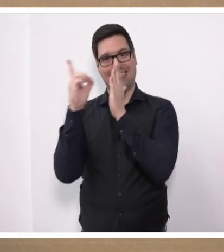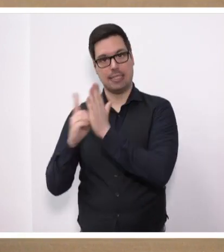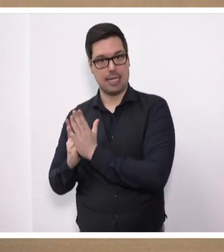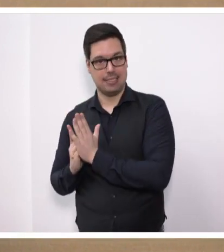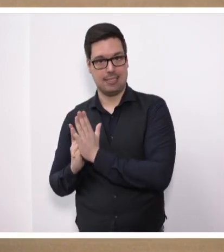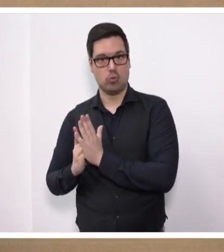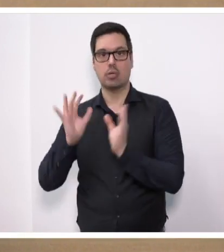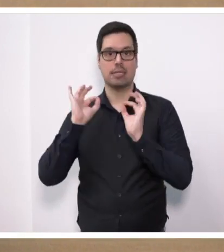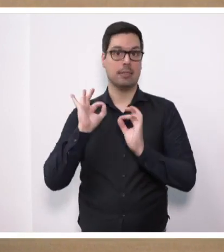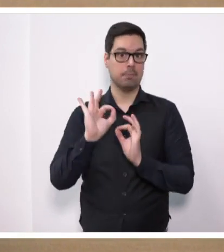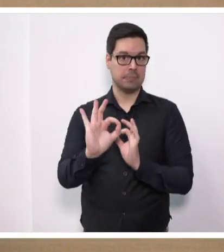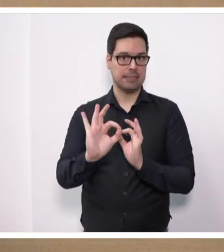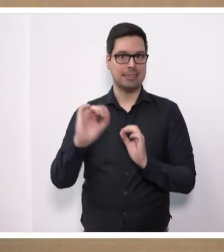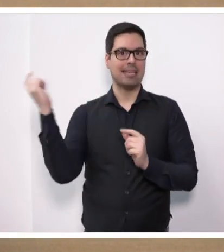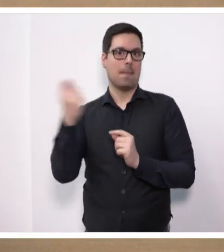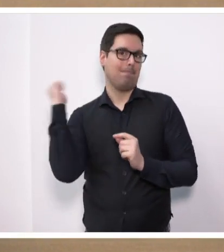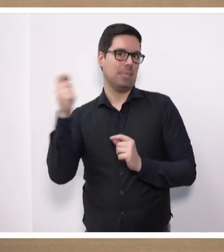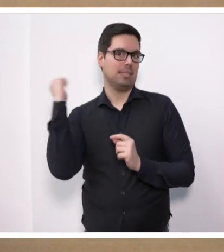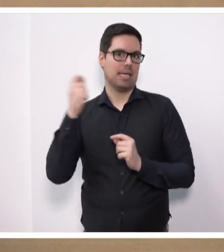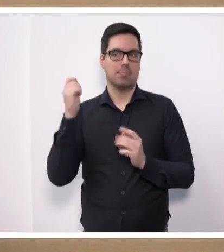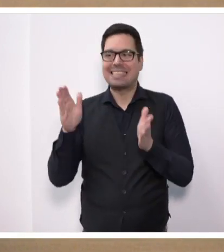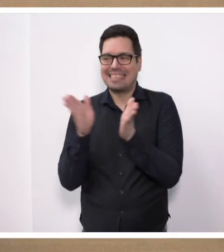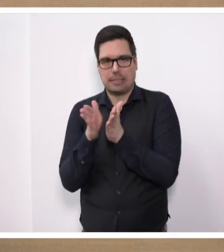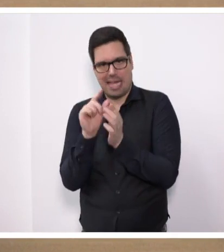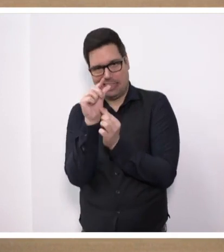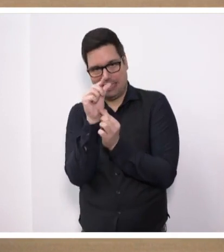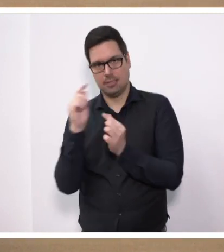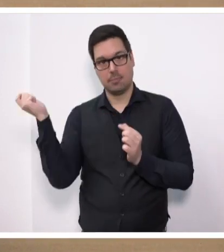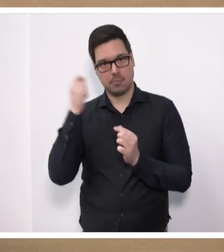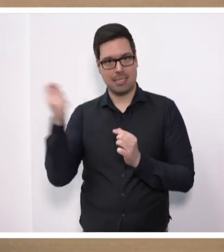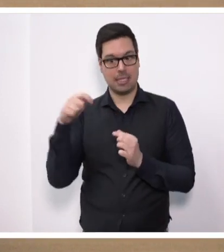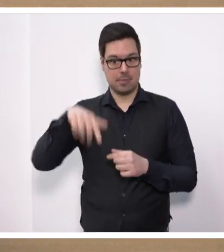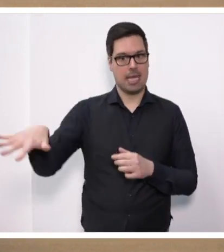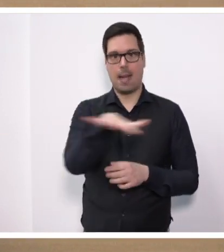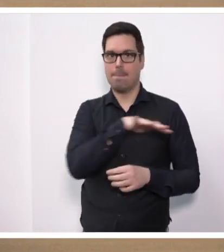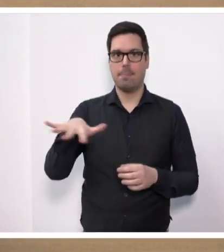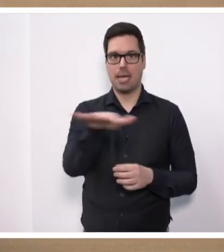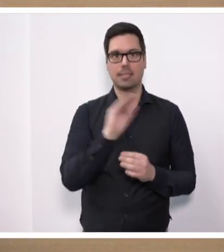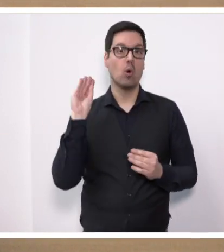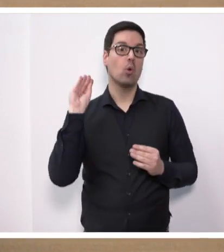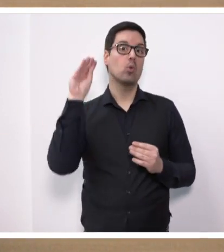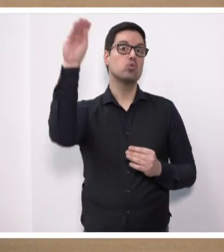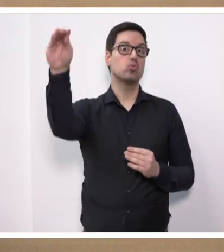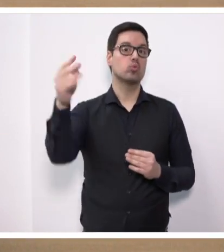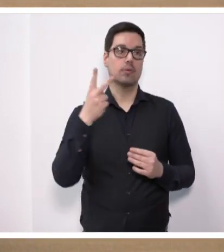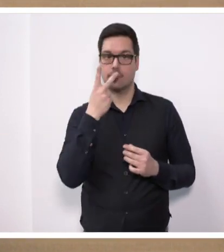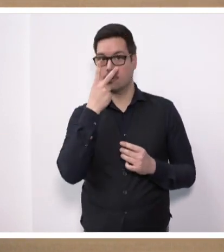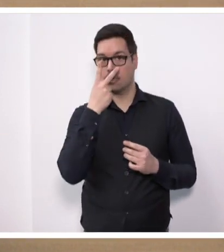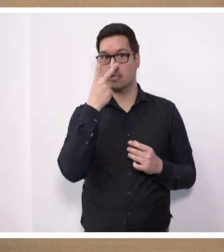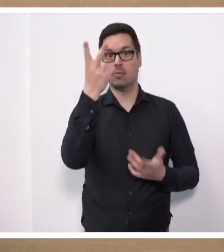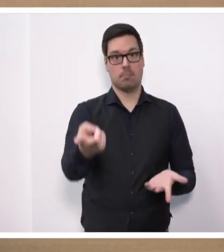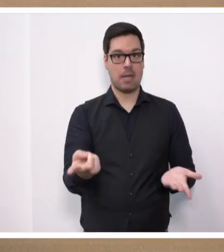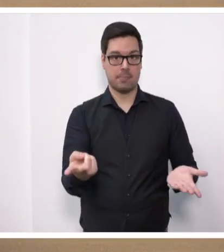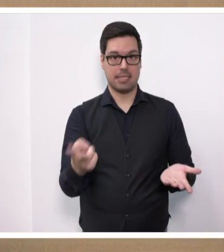Damit die Betriebe, insbesondere die kleinen Betriebe hier bei uns im Land, auch zukünftig eine Perspektive haben